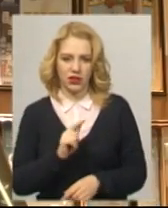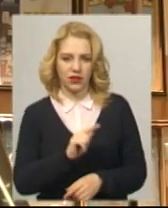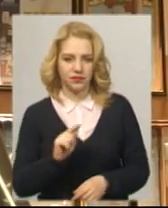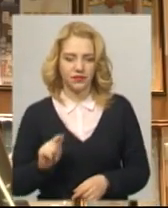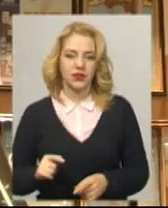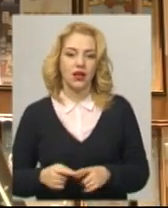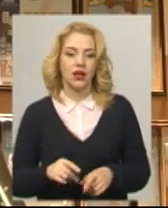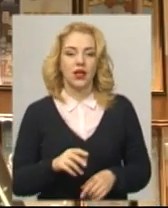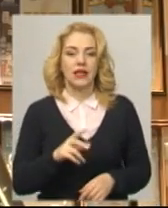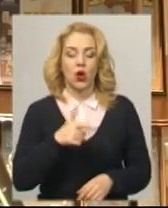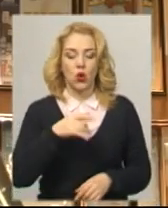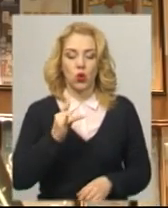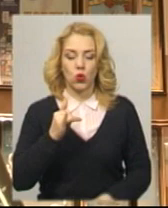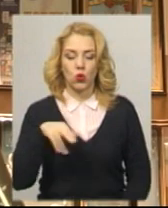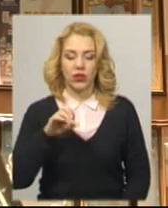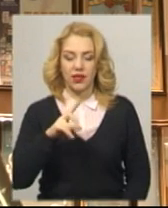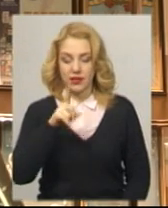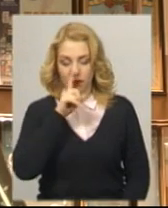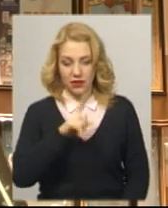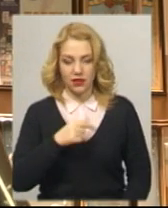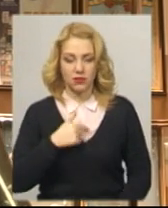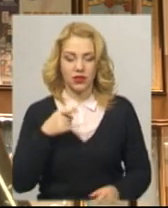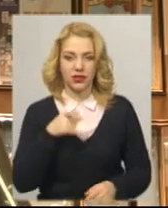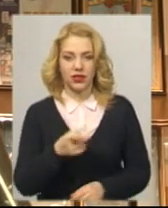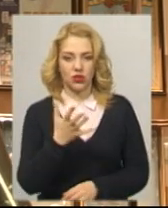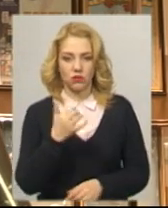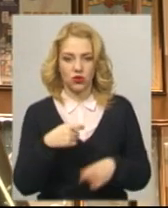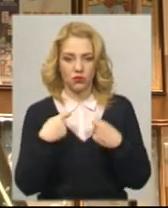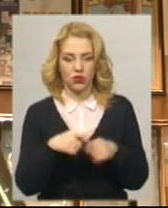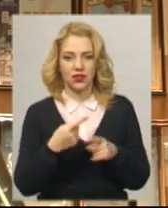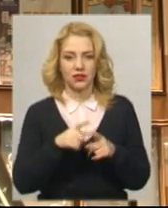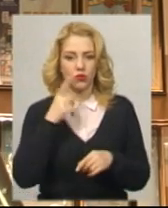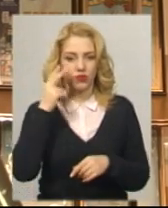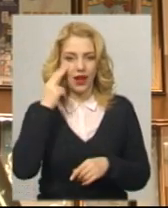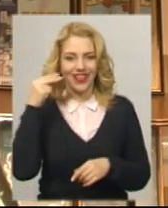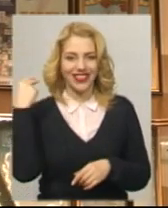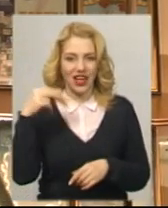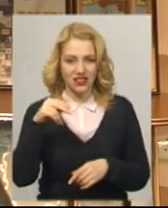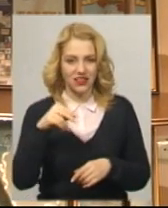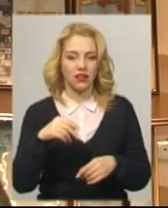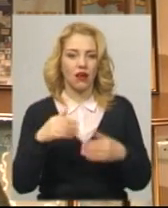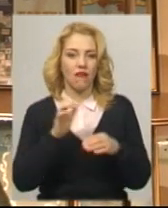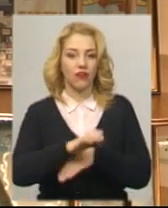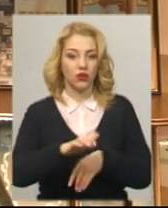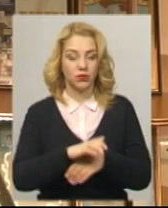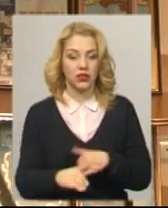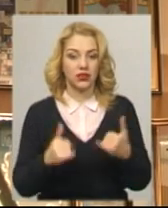В грудні за цілий місяць ми продали 1500, і це був китайський виробник. Зараз